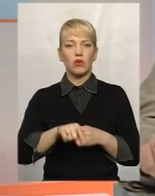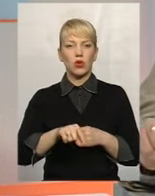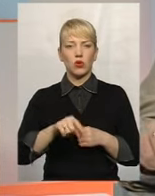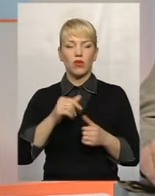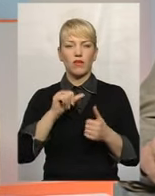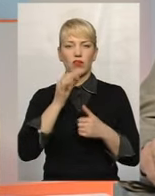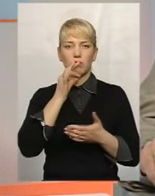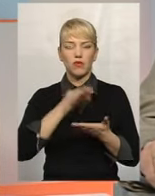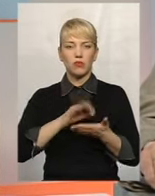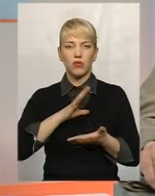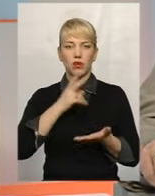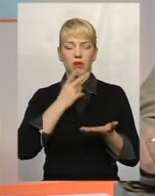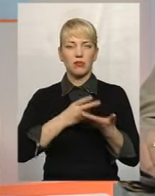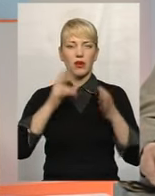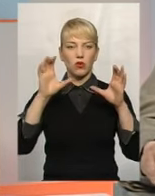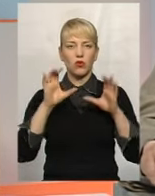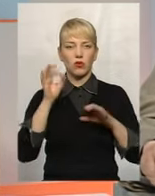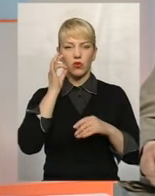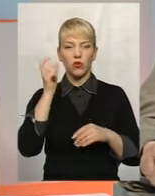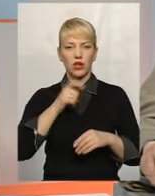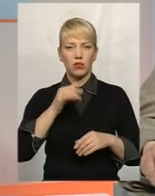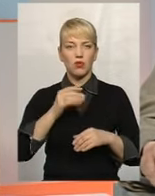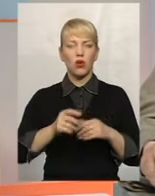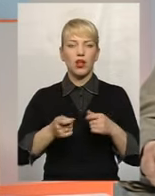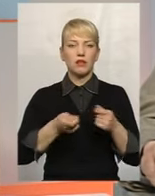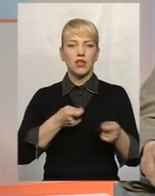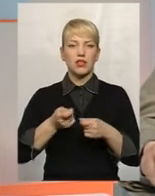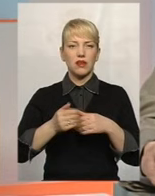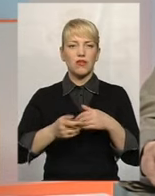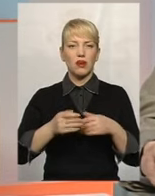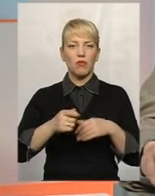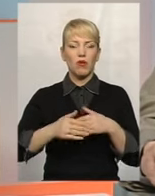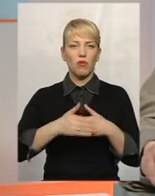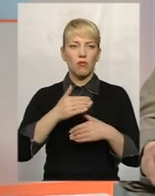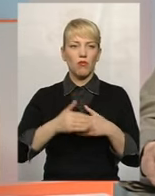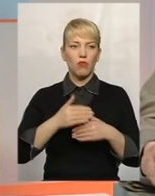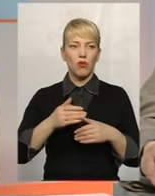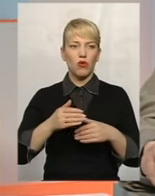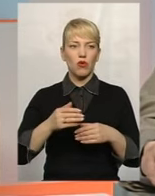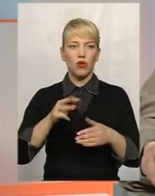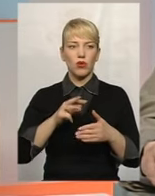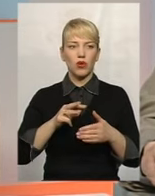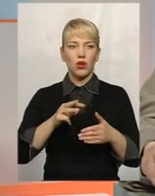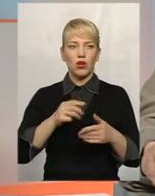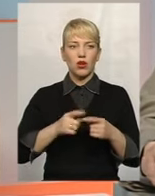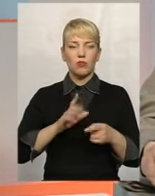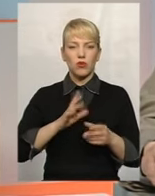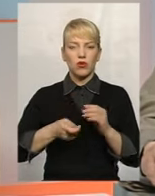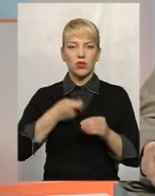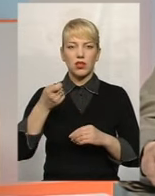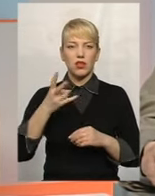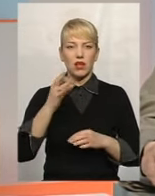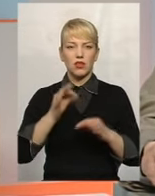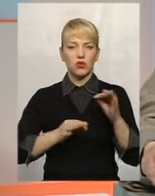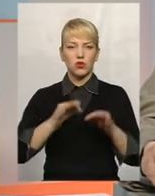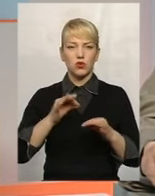відповідальність була передбачена і Кодексом України про адміністративні правопорушення, тобто складалися протоколи про адмінправопорушення, передавались на розгляд суду, і